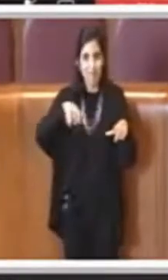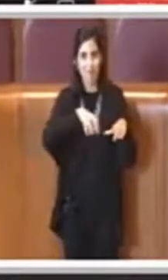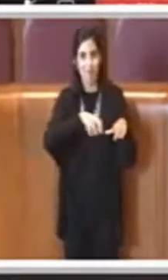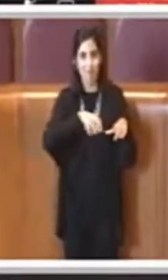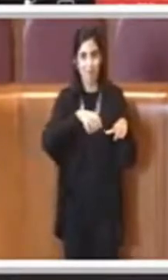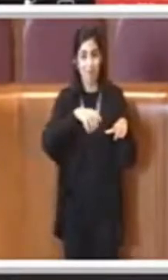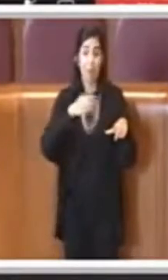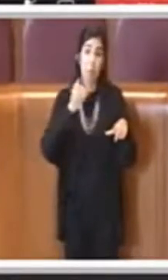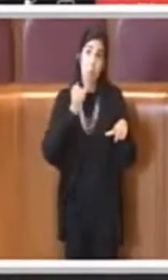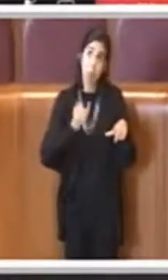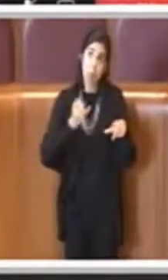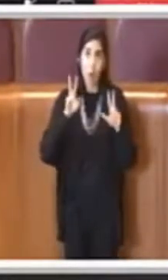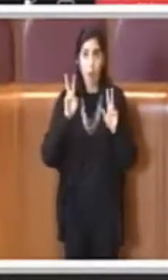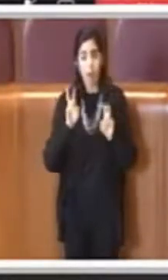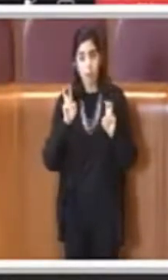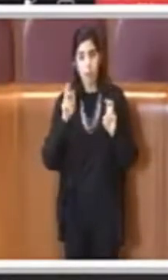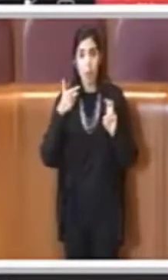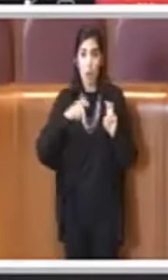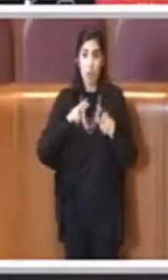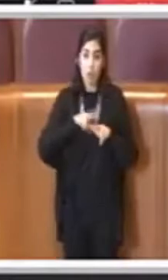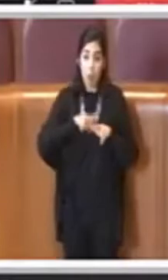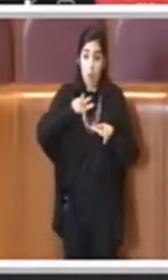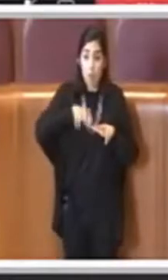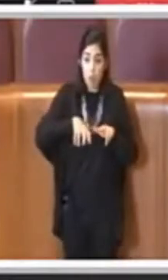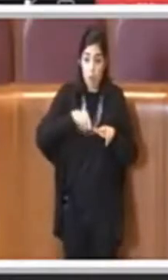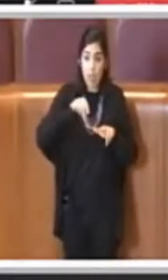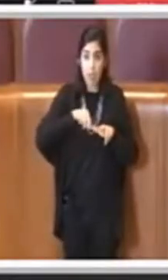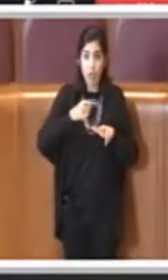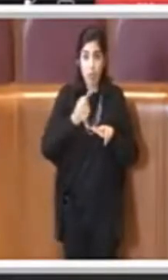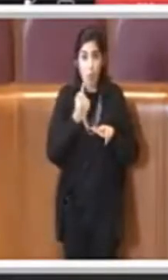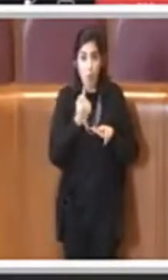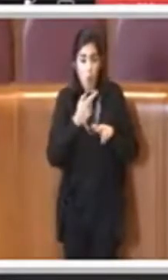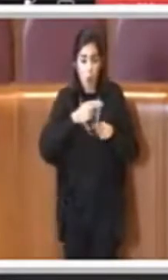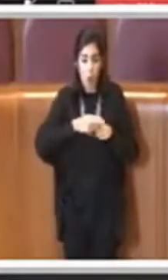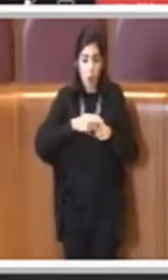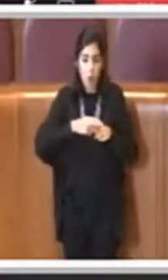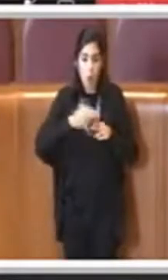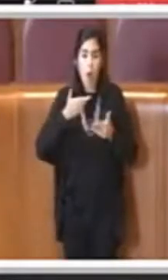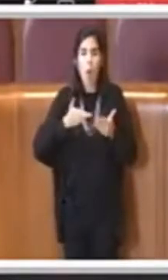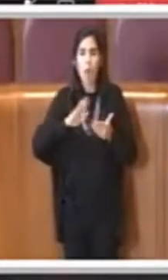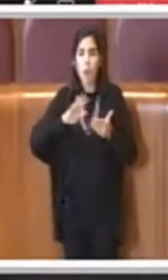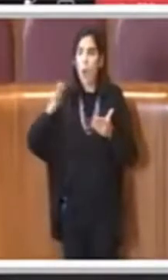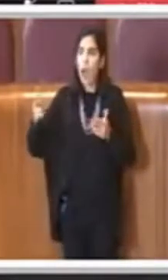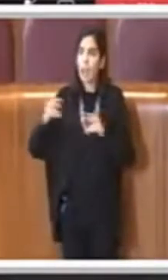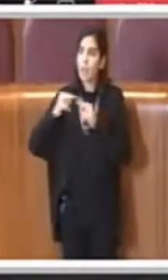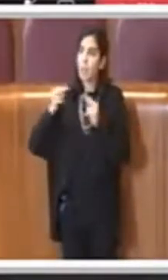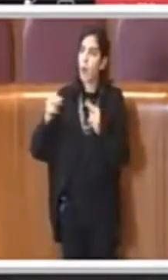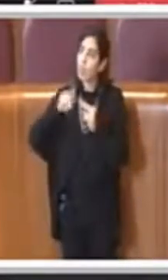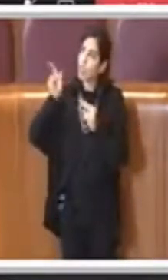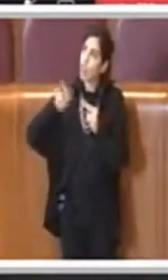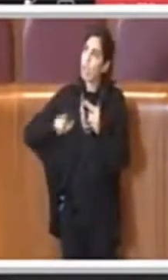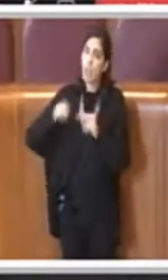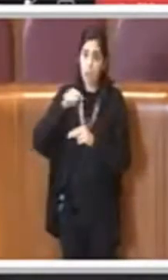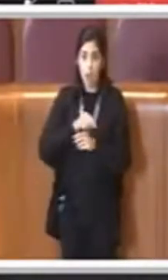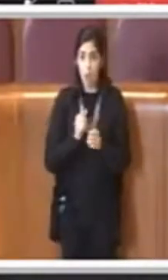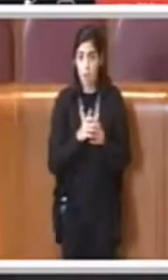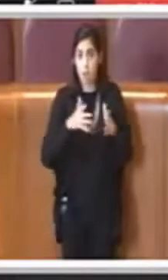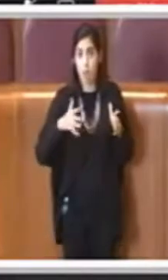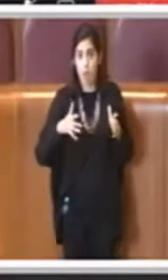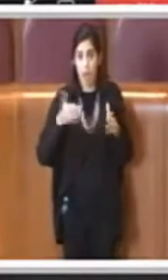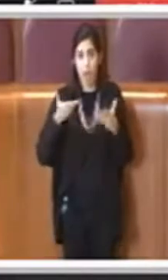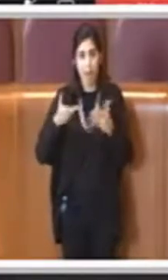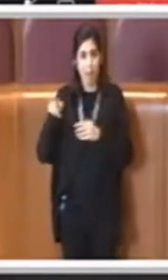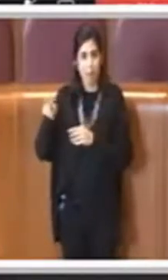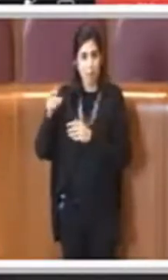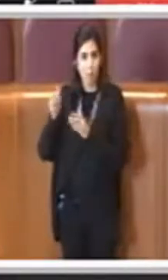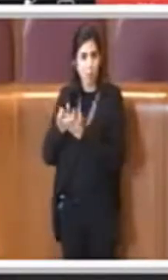moltissime province della città, dello Stato italiano e poi perché veramente i bisogni